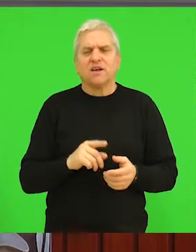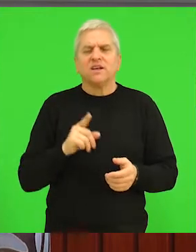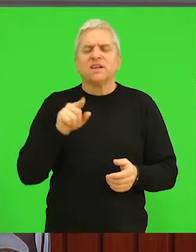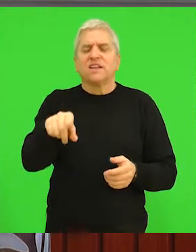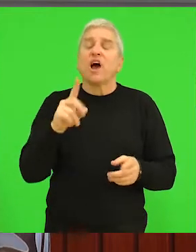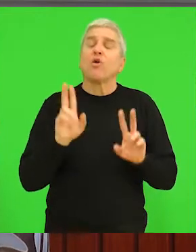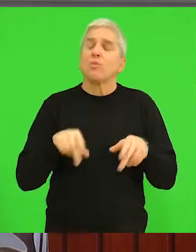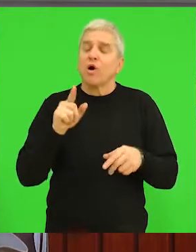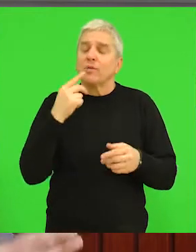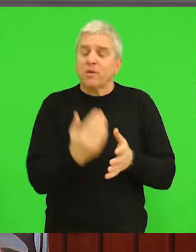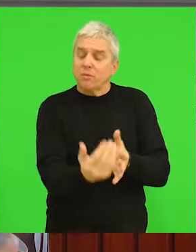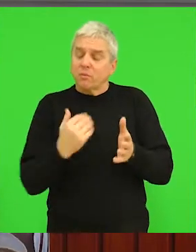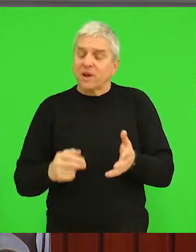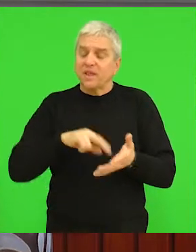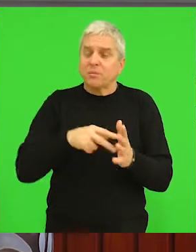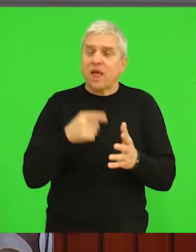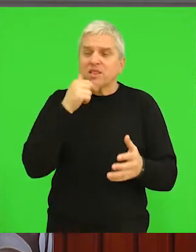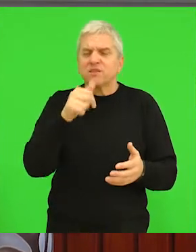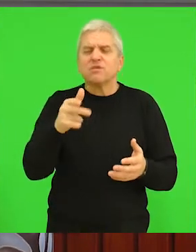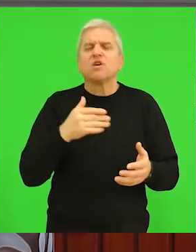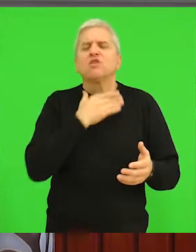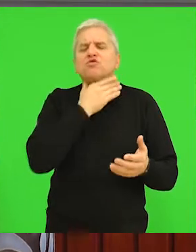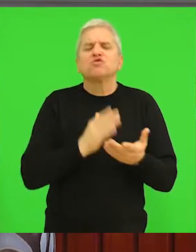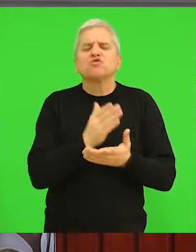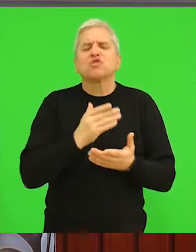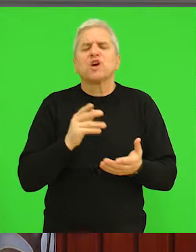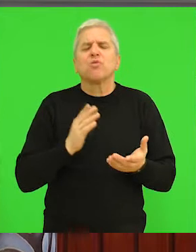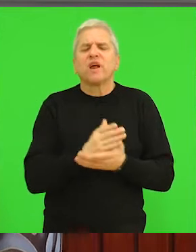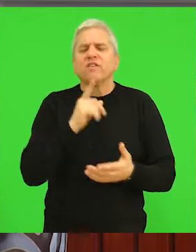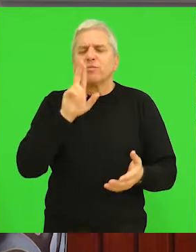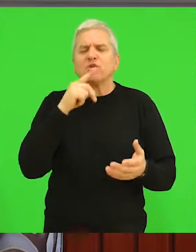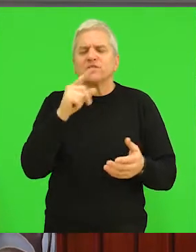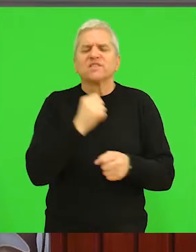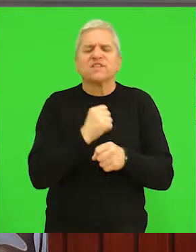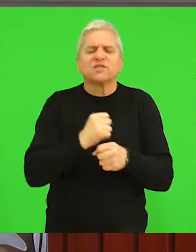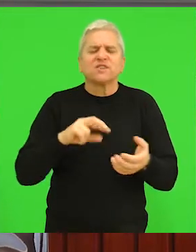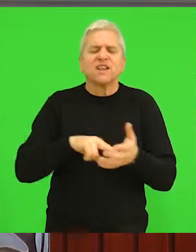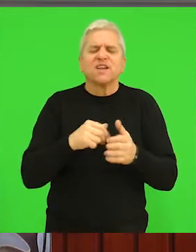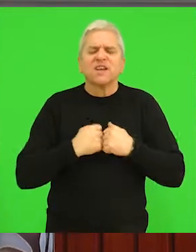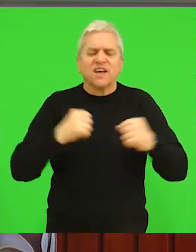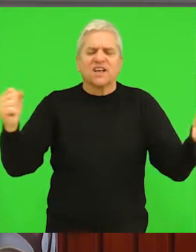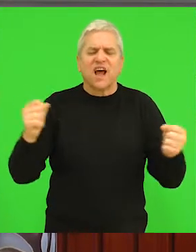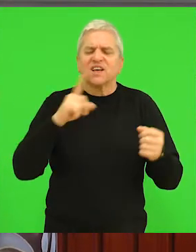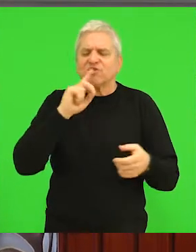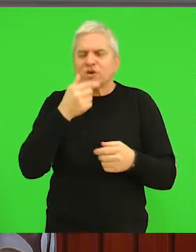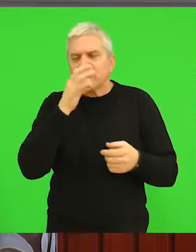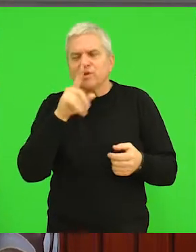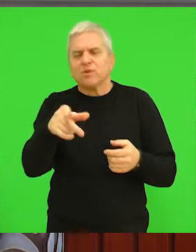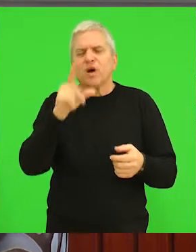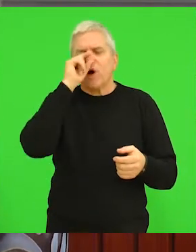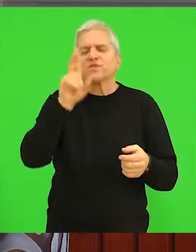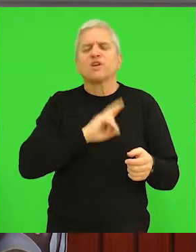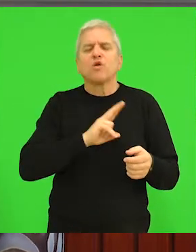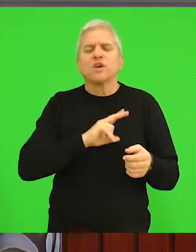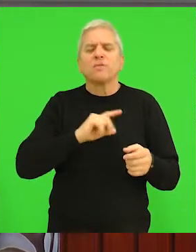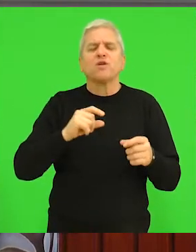na taj način predupretili, kao što je rečeno, i školska uprava, i pa okrenski sekretarijeti, Ministarstvo prostite nauke i tehnološkog razvoja više navrata napomenulo od opštine